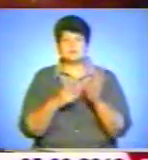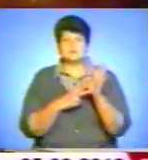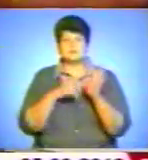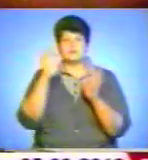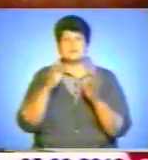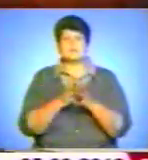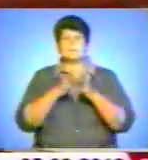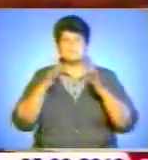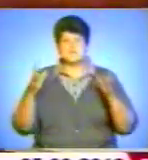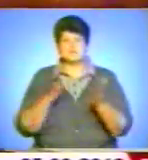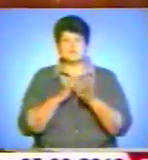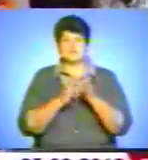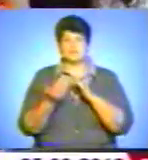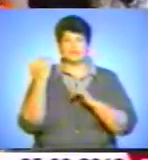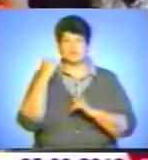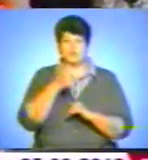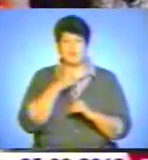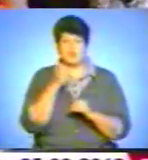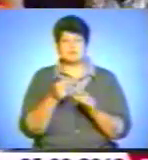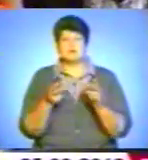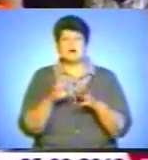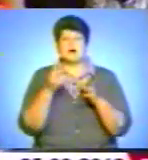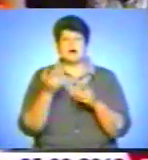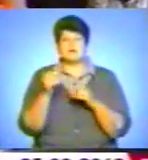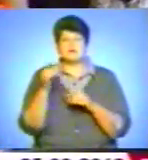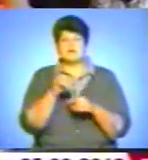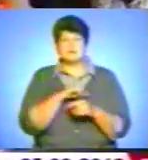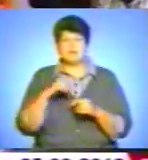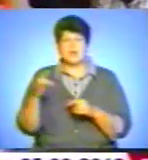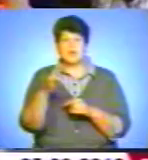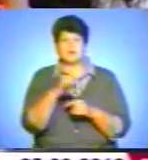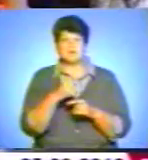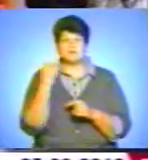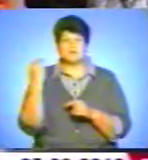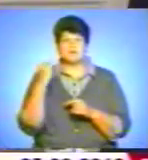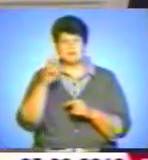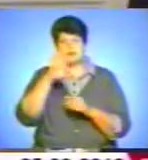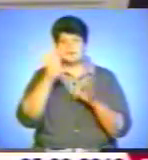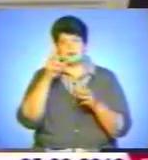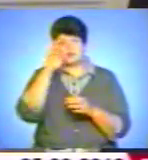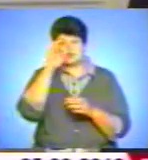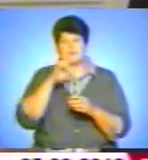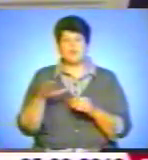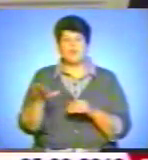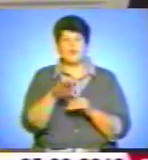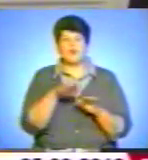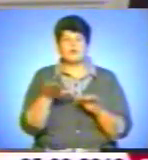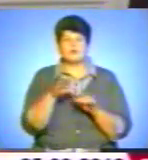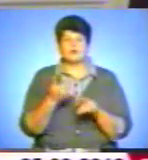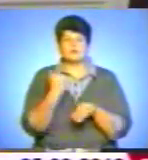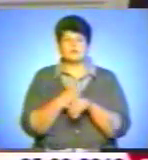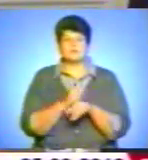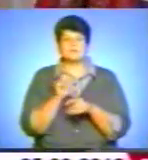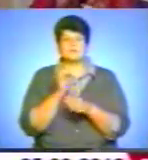більше туристів, ніж минулоріч, а самим регіоном цікавляться на загальнодержавному рівні. Пріоритетними напрямками розвитку